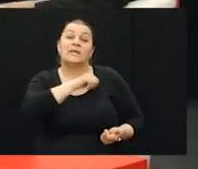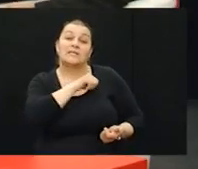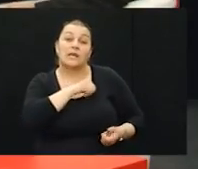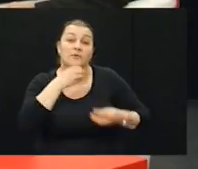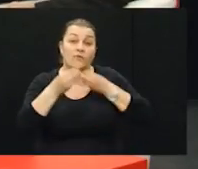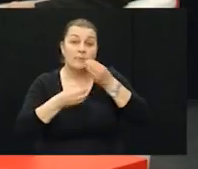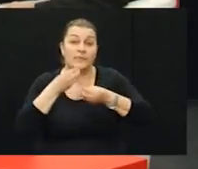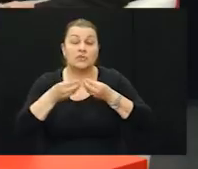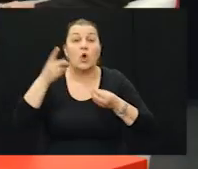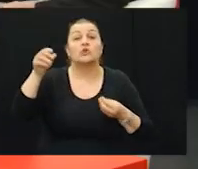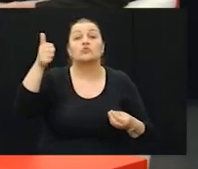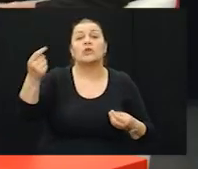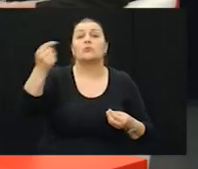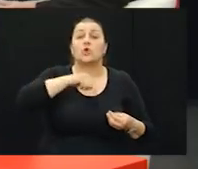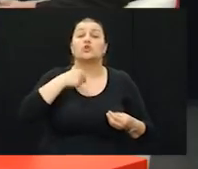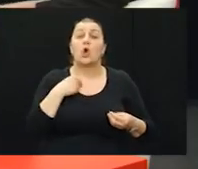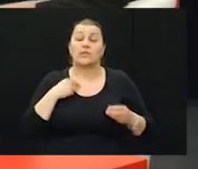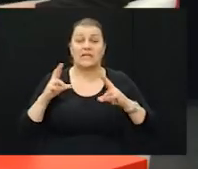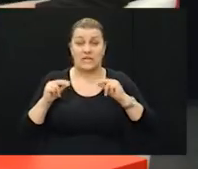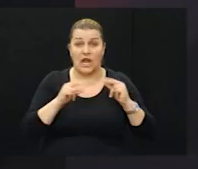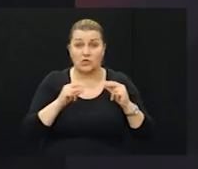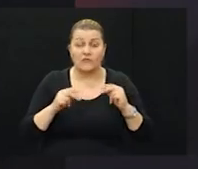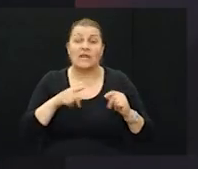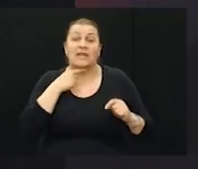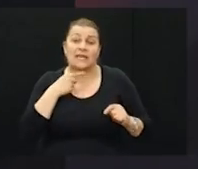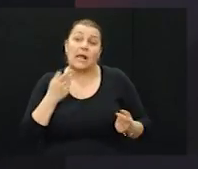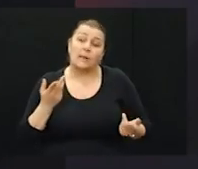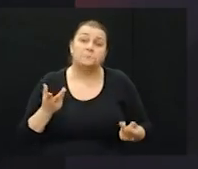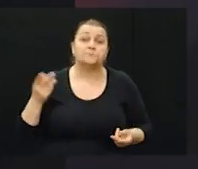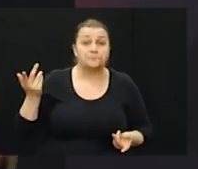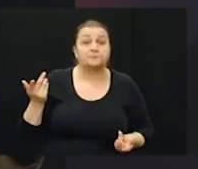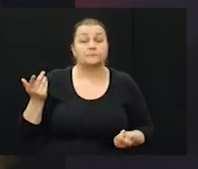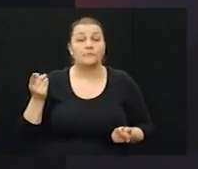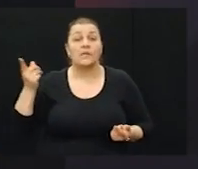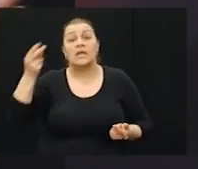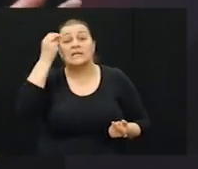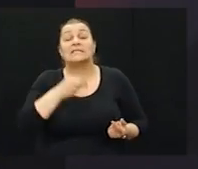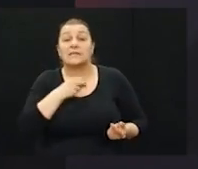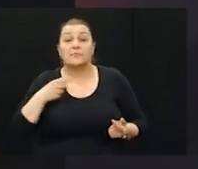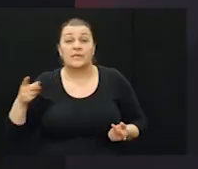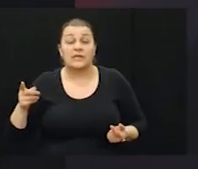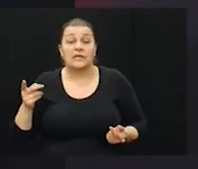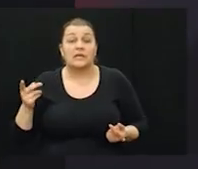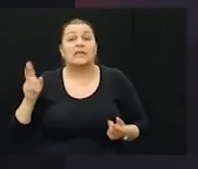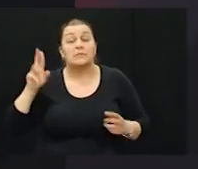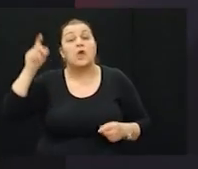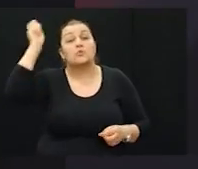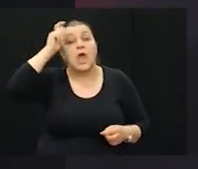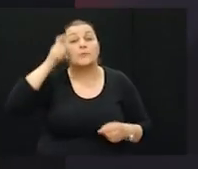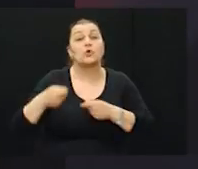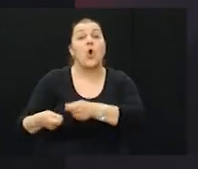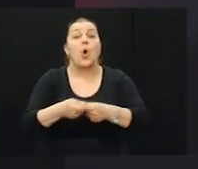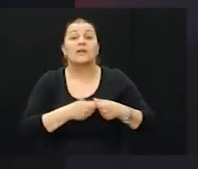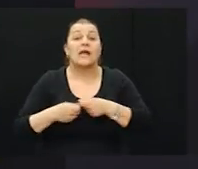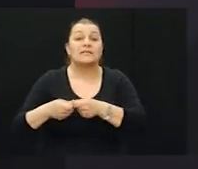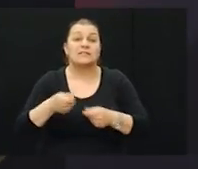je da su oni jednom došli na razvoj kod nas i rekli, pa znate, Srbi imaju s druge strane namjeru